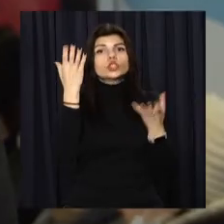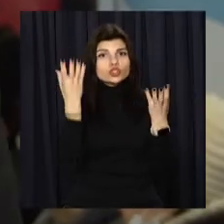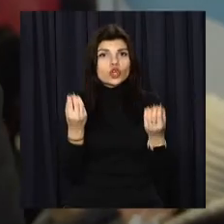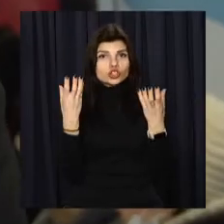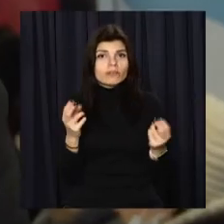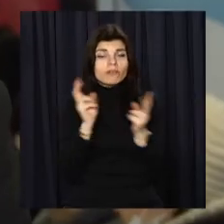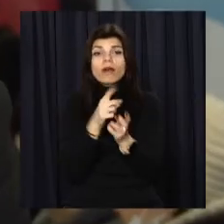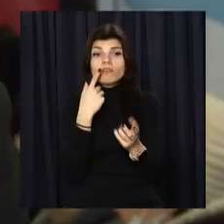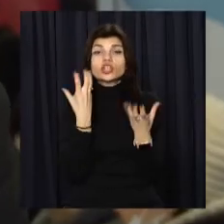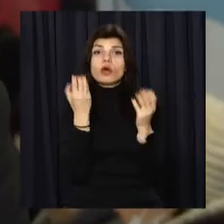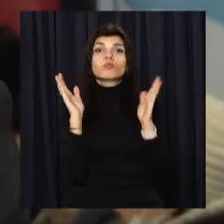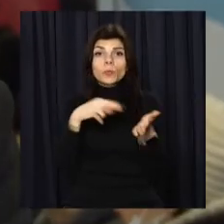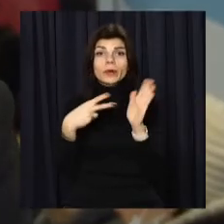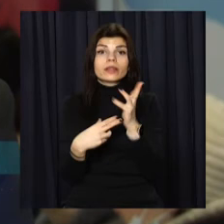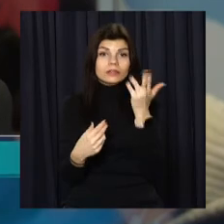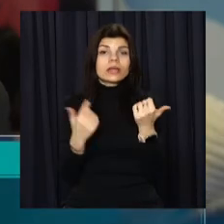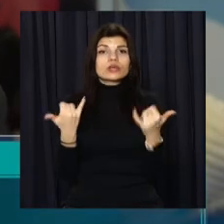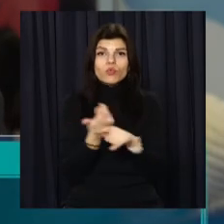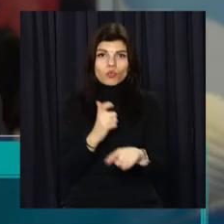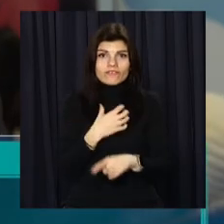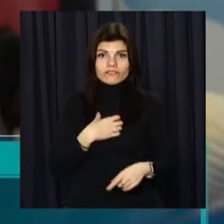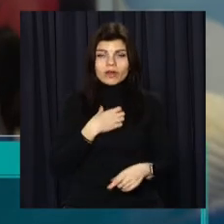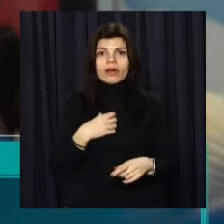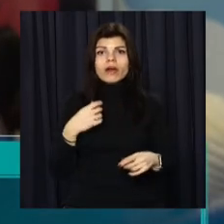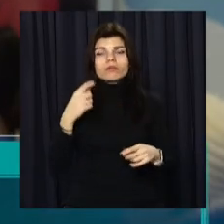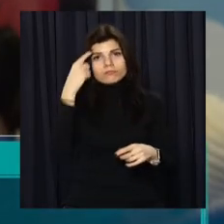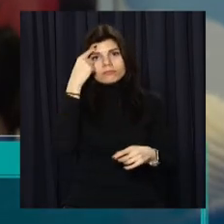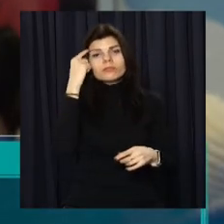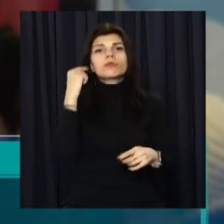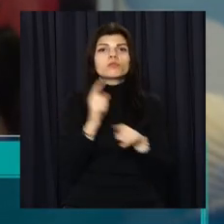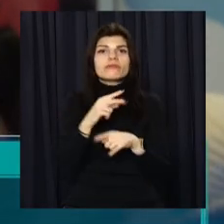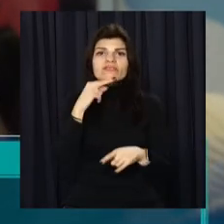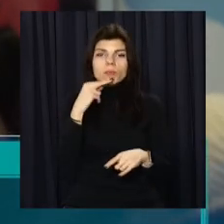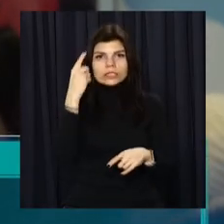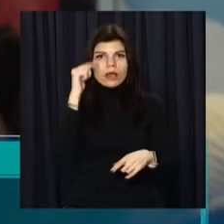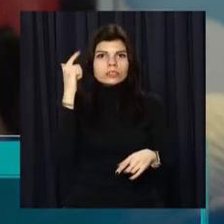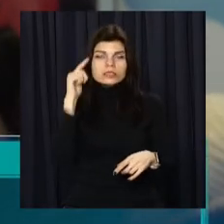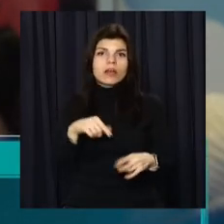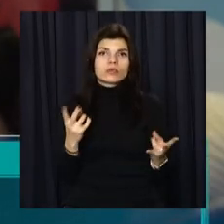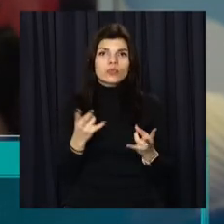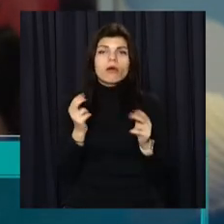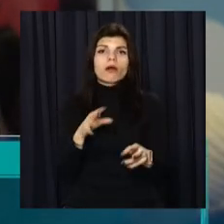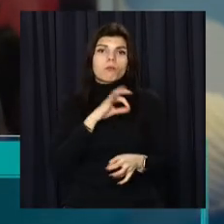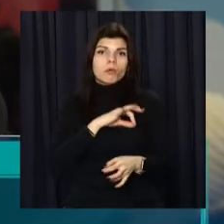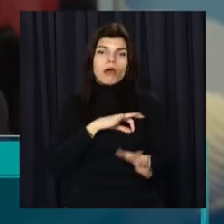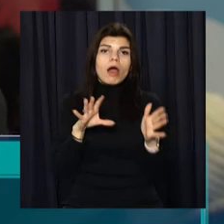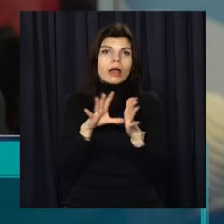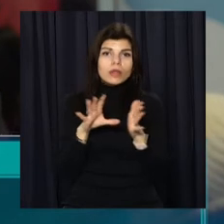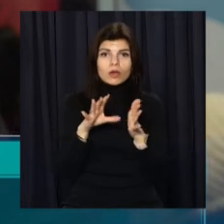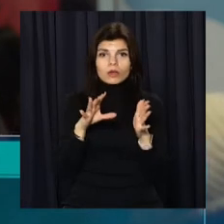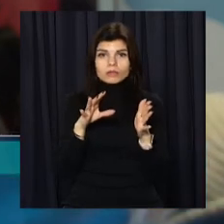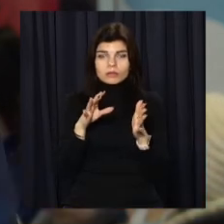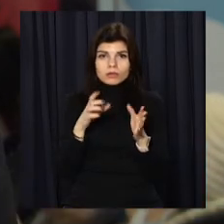Це буде ціла серія заходів, тому що зараз дуже важлива обізнаність людей похилого віку, як саме користуватися електронними